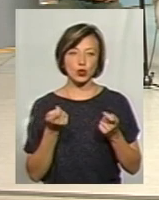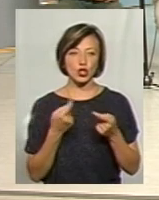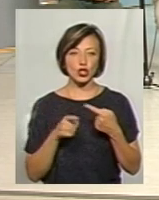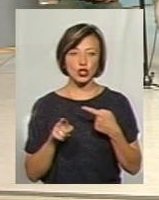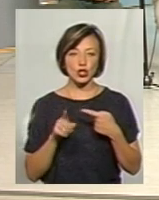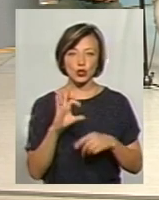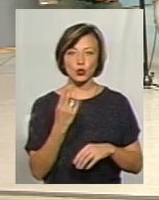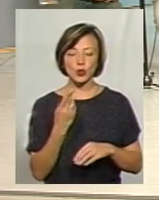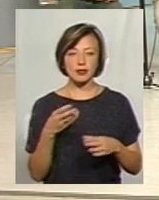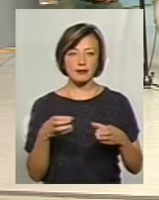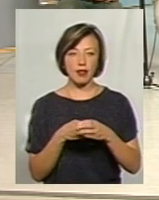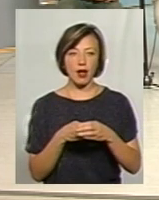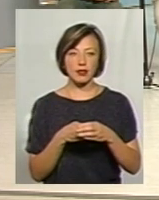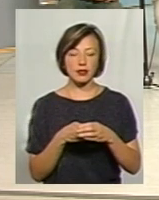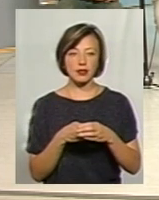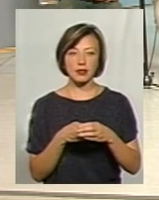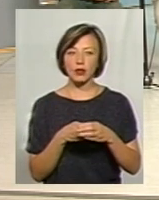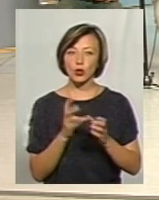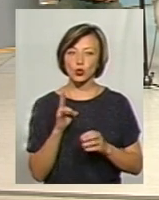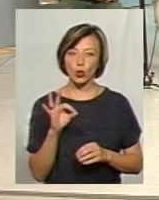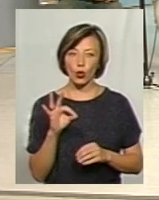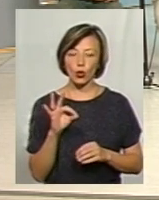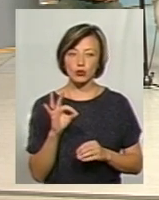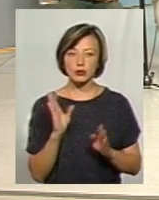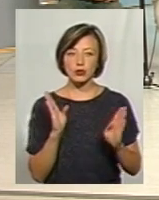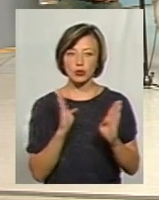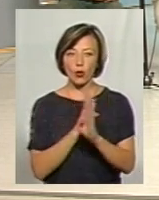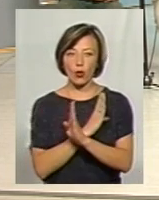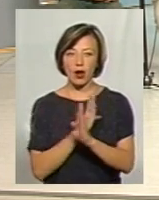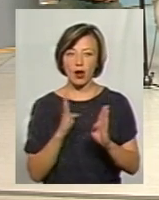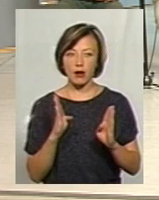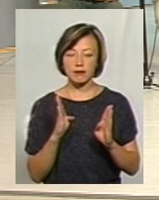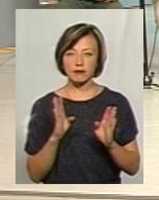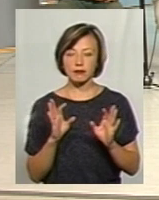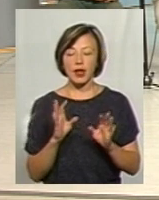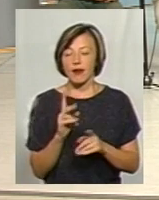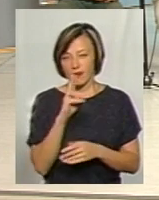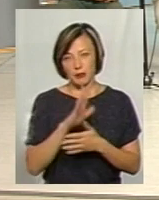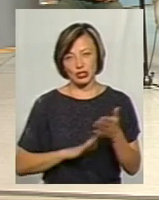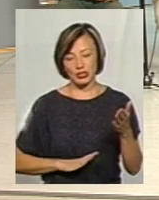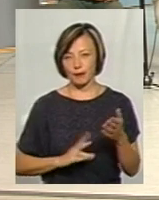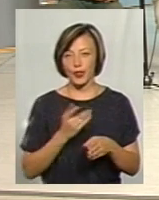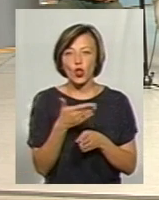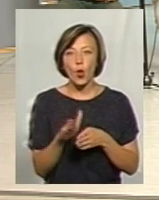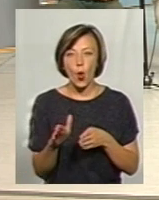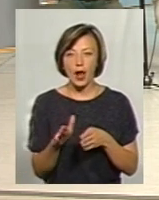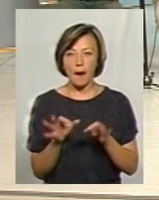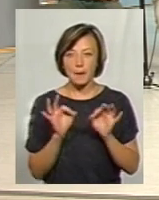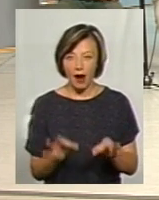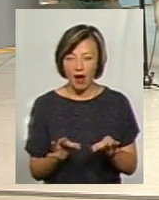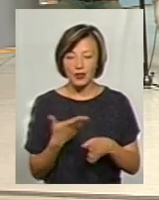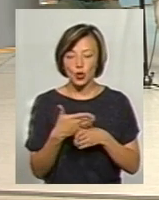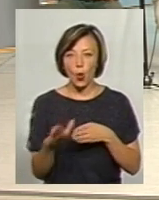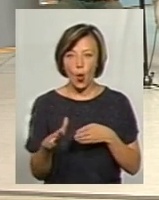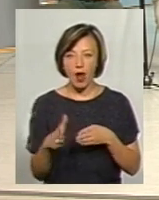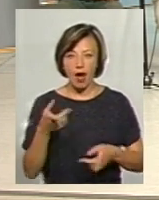інший соціальний склад. Но доля правди, доля реальності,